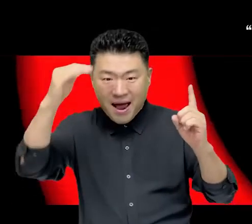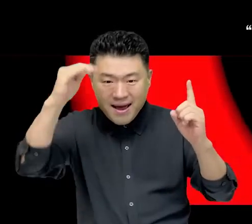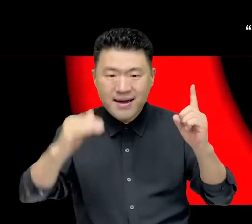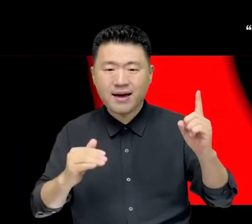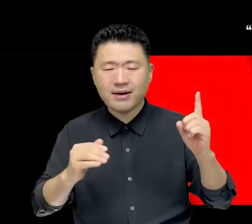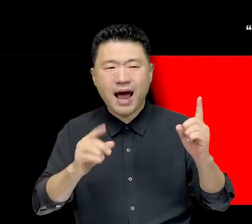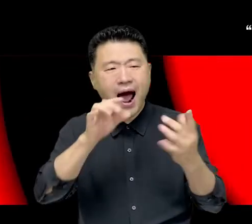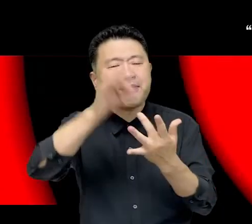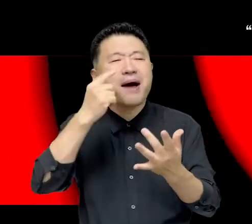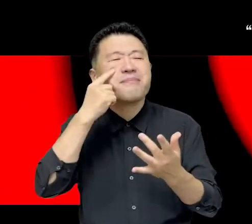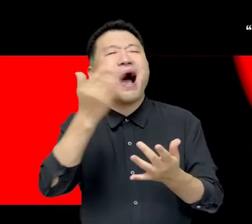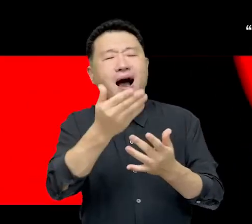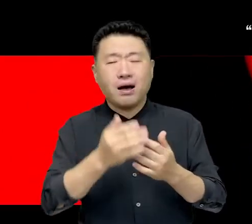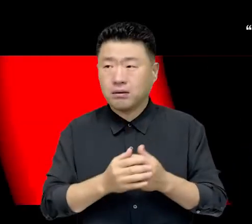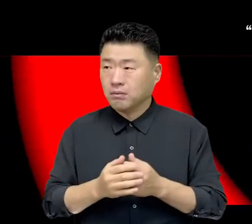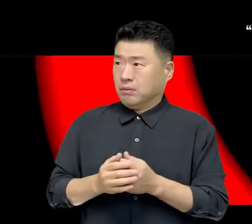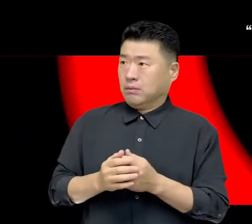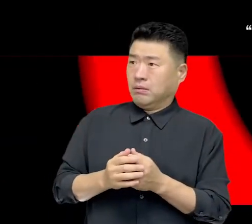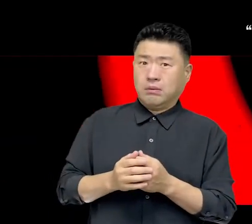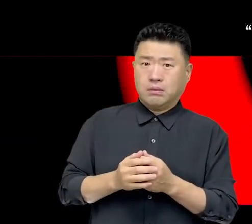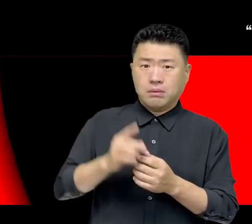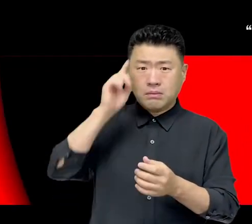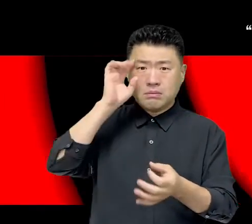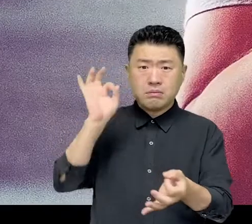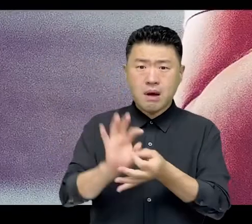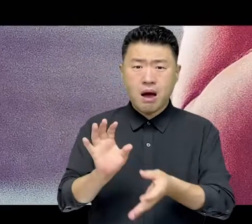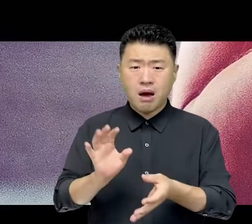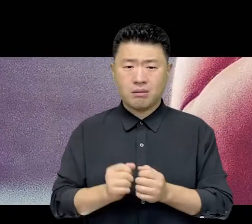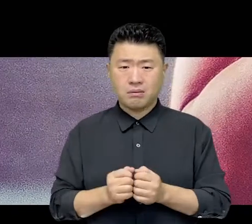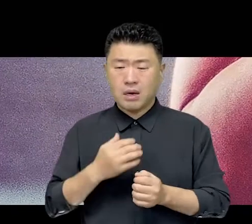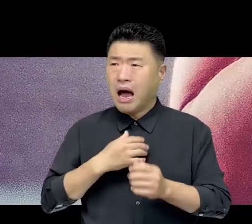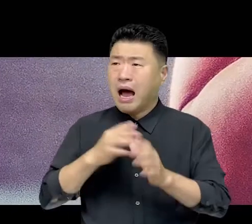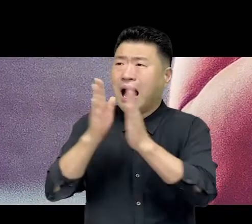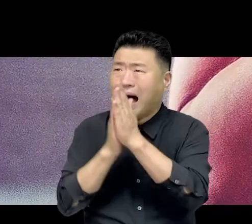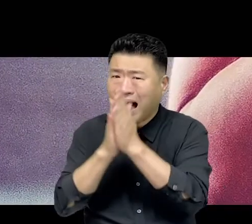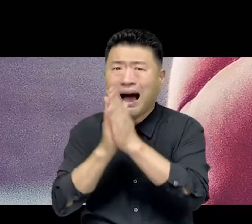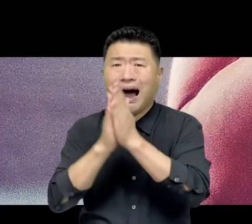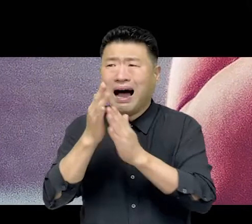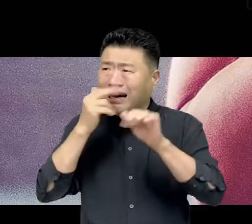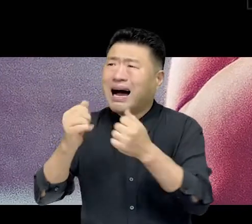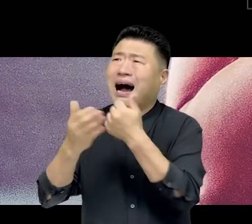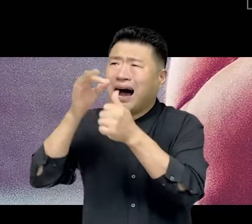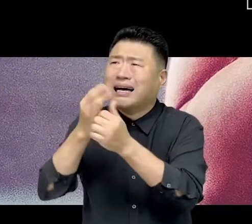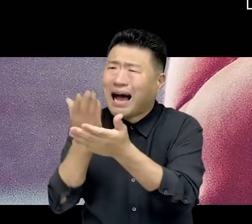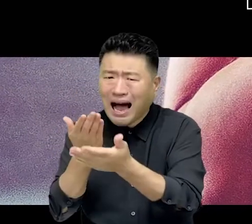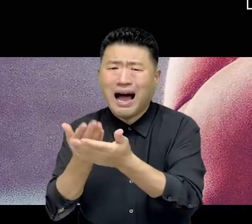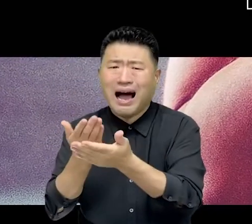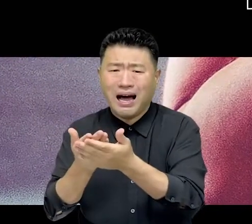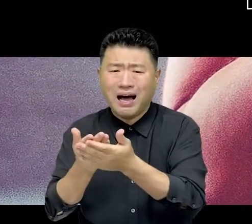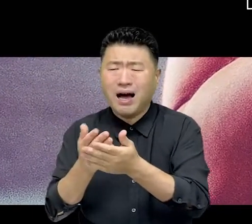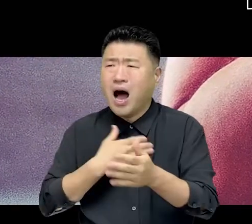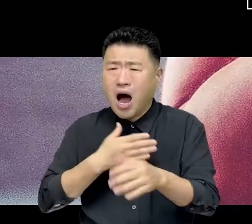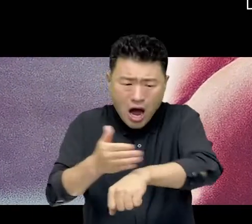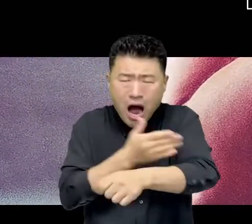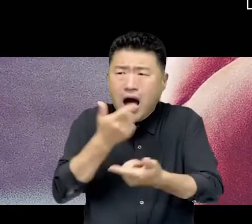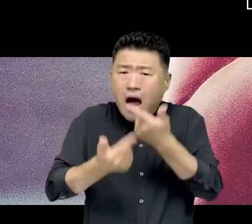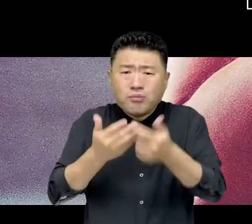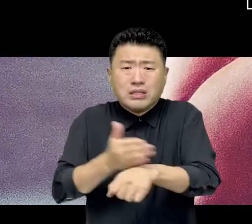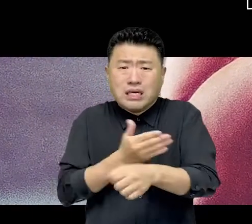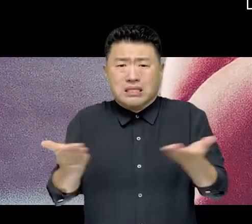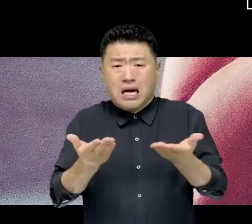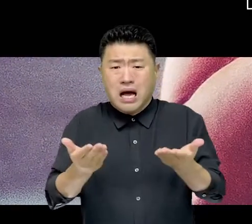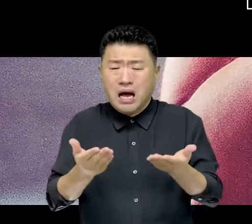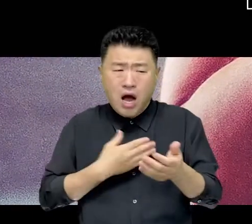이래서 백사의 숫자 중 하나를 떠올려봐 나는 제발 살려달라고 빌었다 난 목수예요